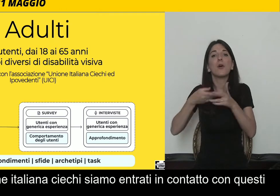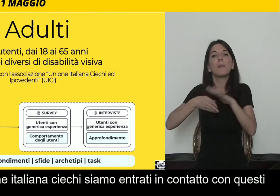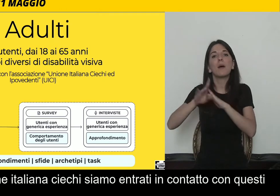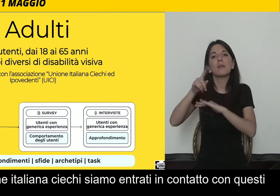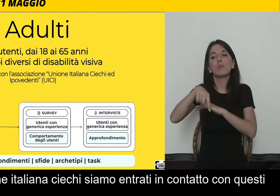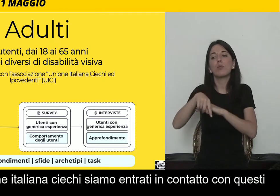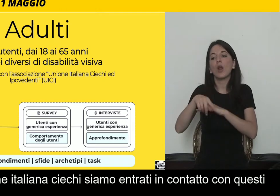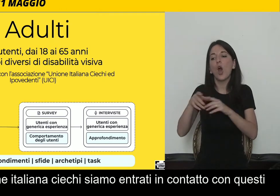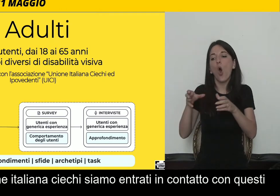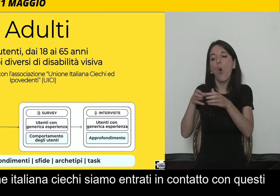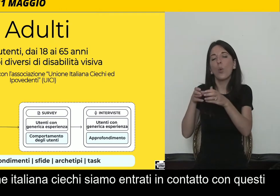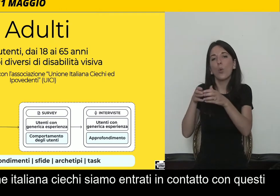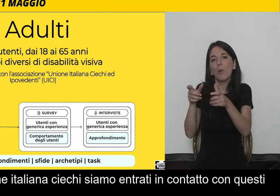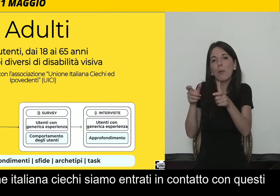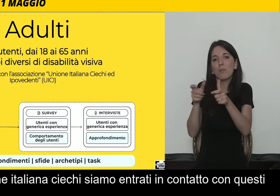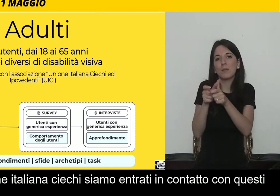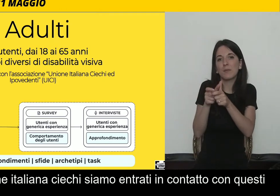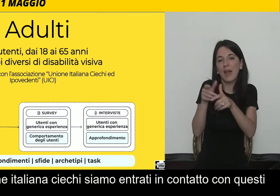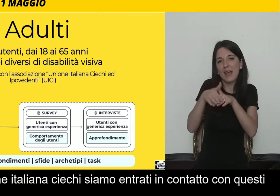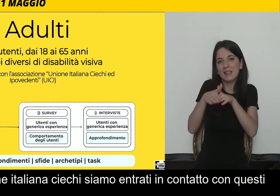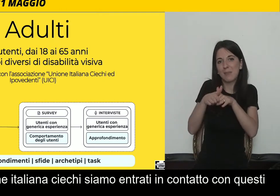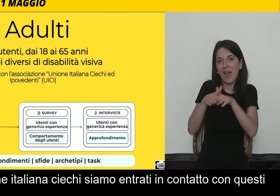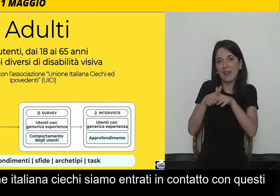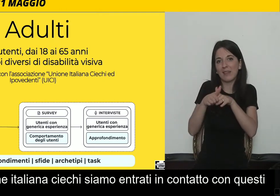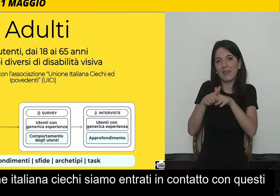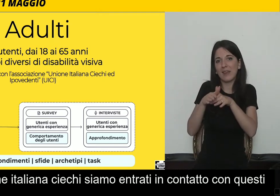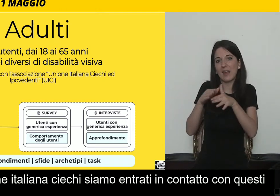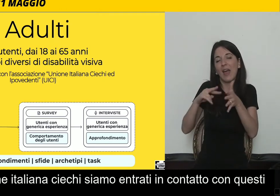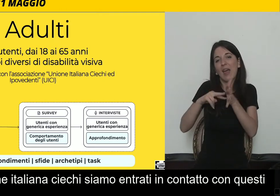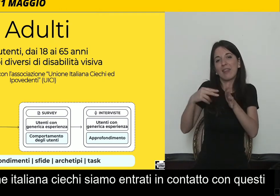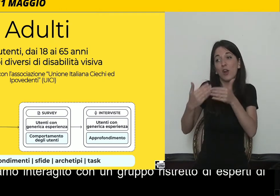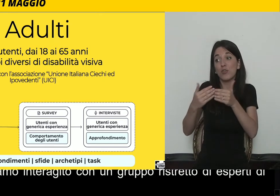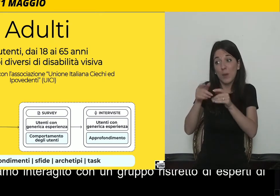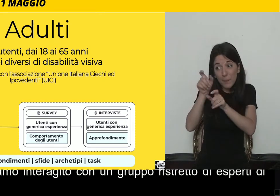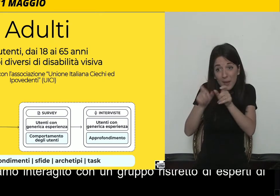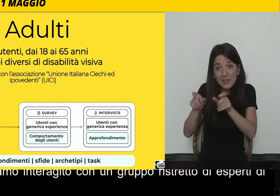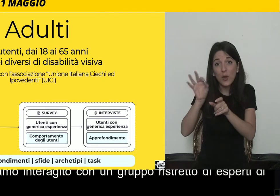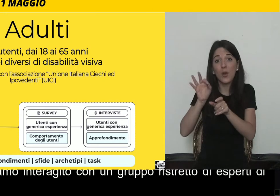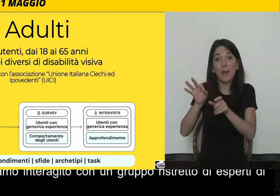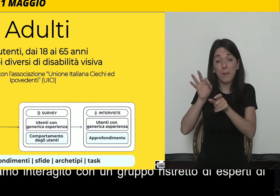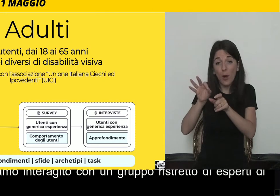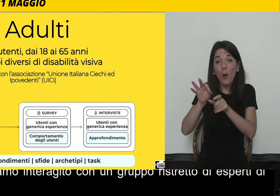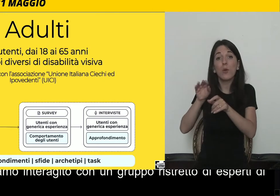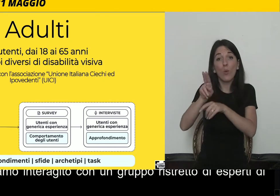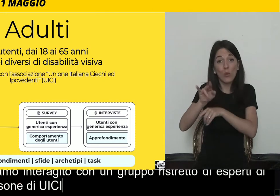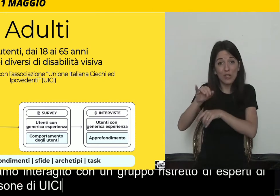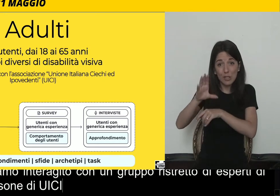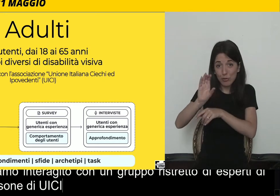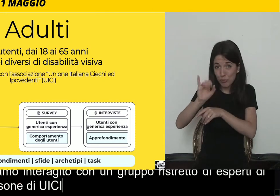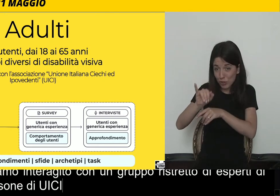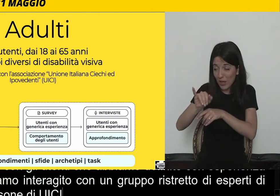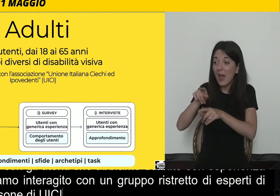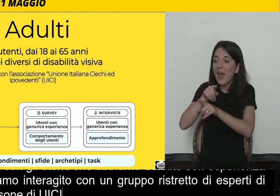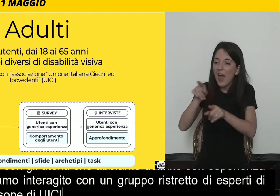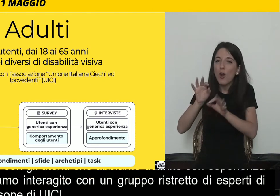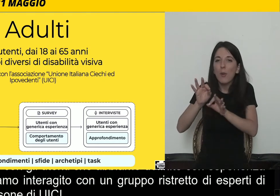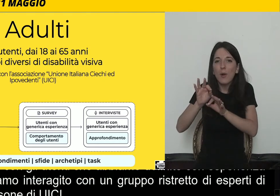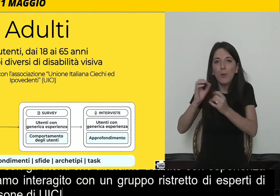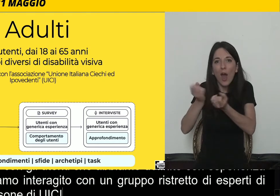esperti di tecnologie, persone di UIC che anche come attività fanno formazione